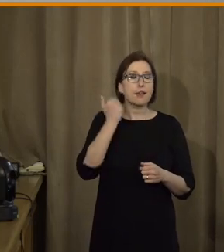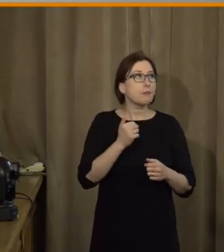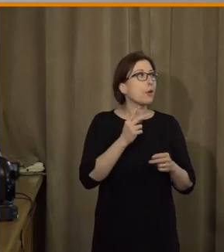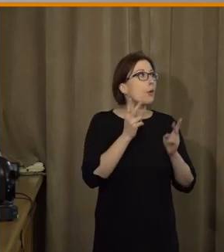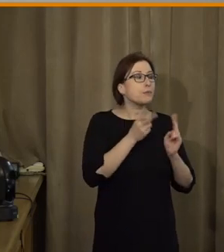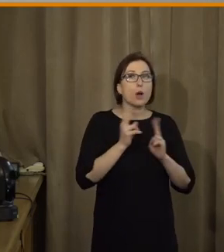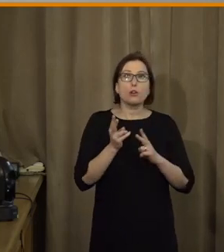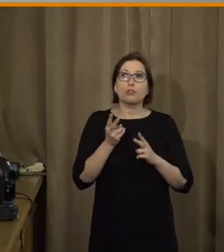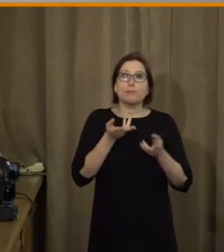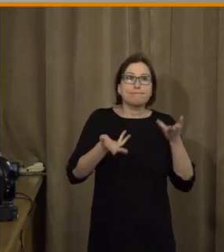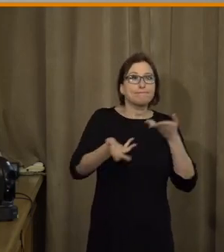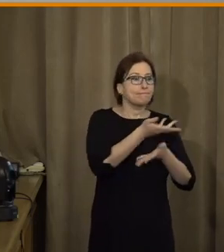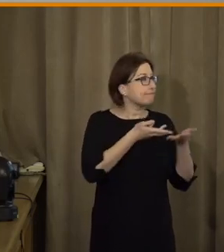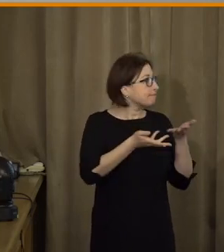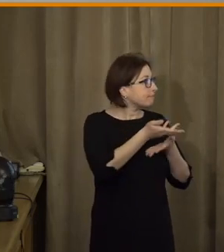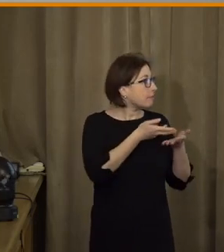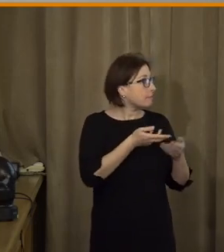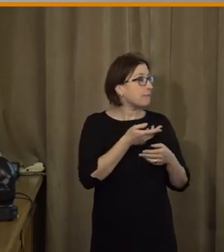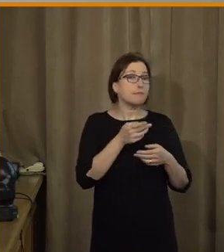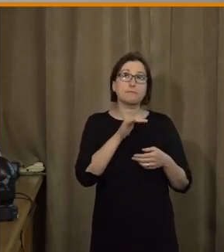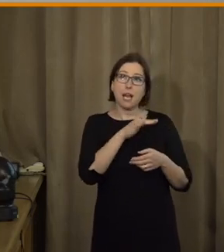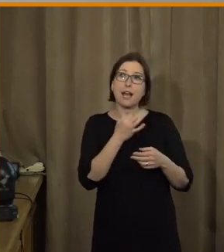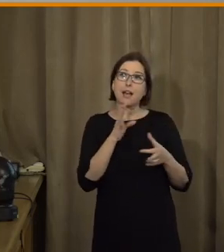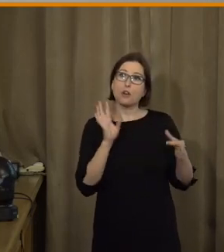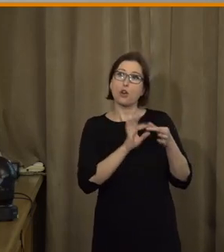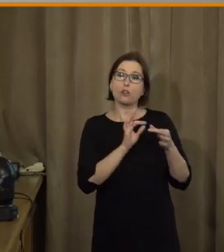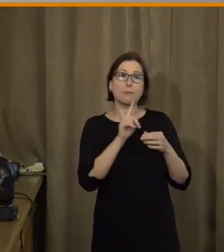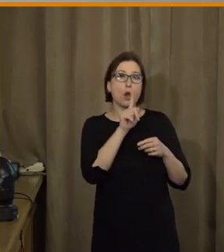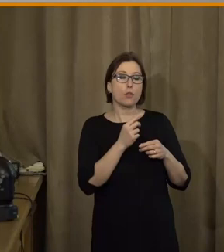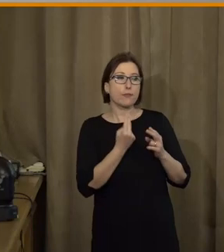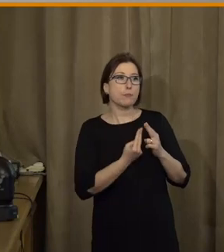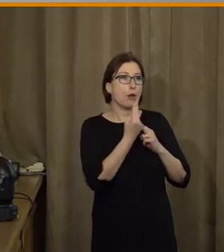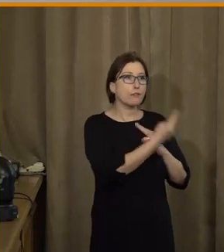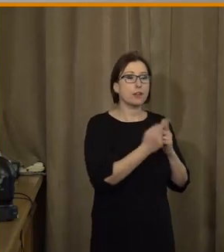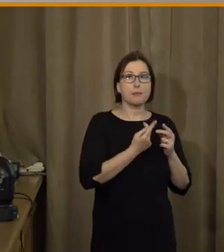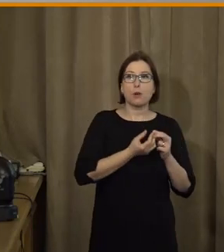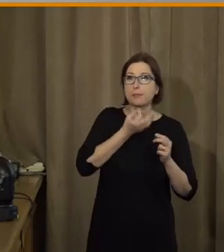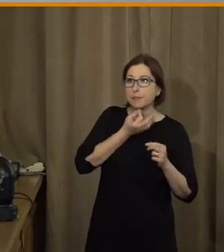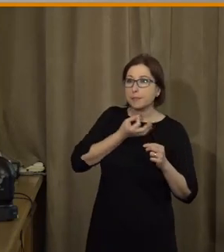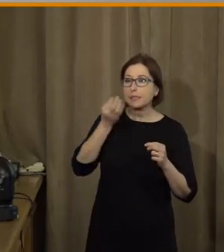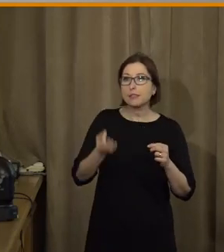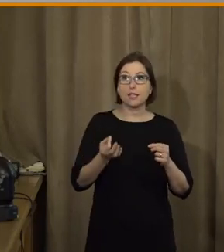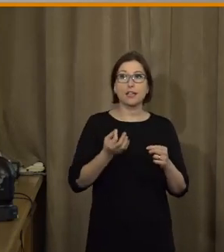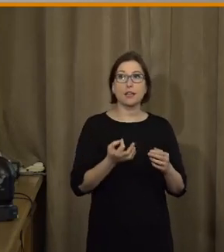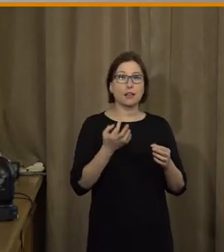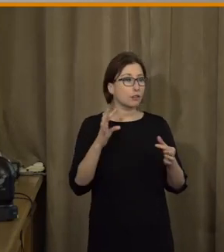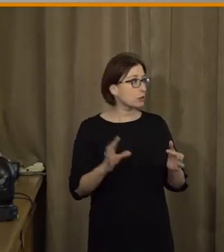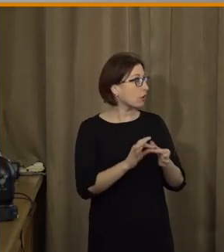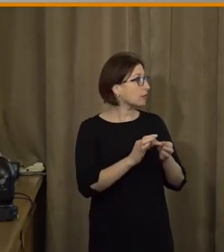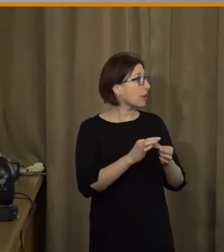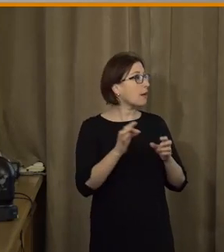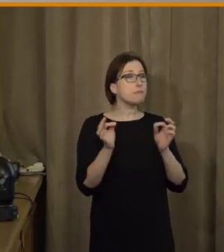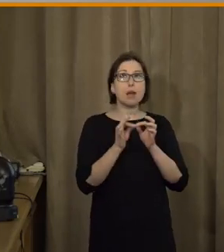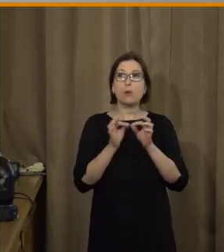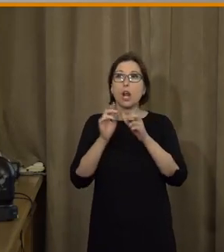příležitost se bavit mezi sebou. Máte třeba na sebe nějakou reakci v souvislosti s daty, které prezentovala